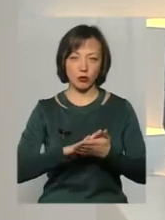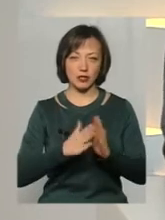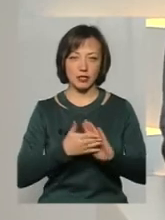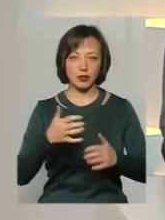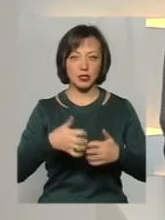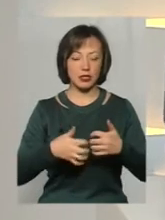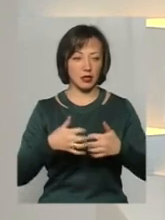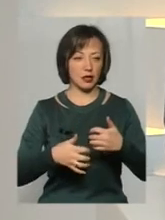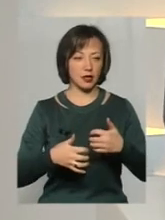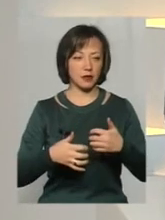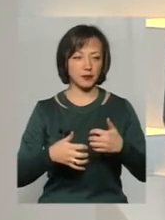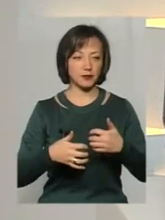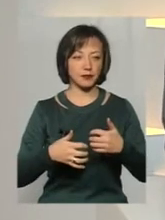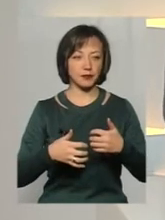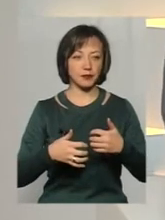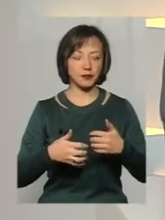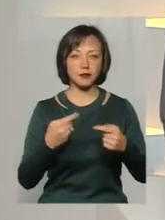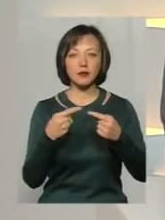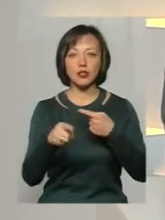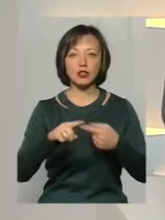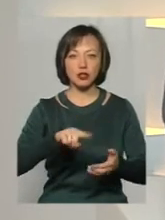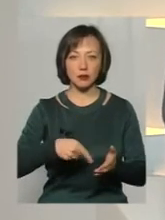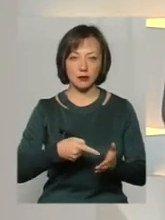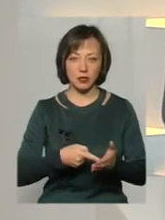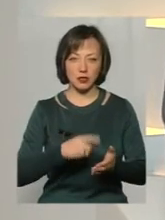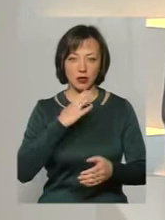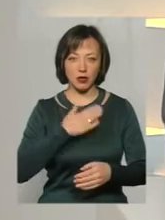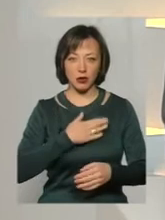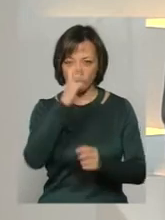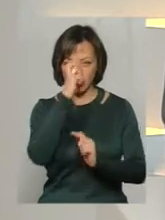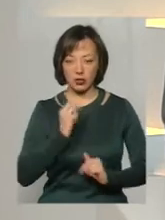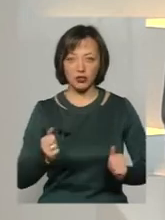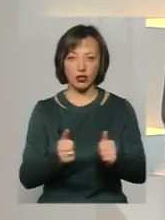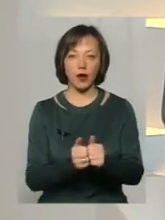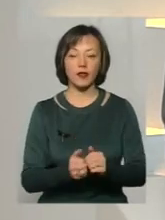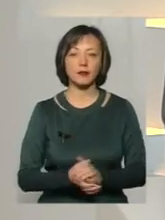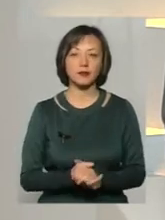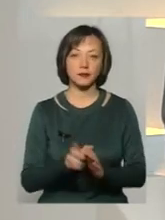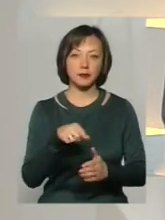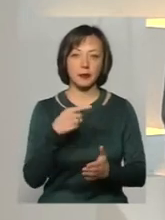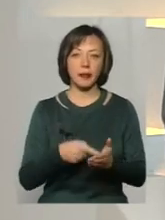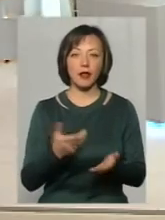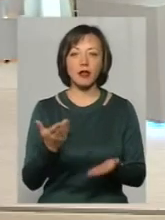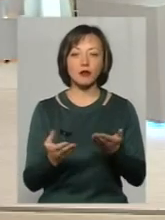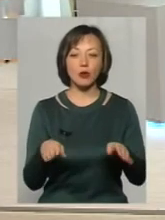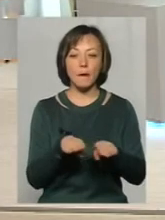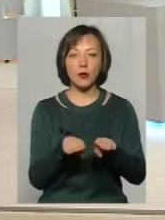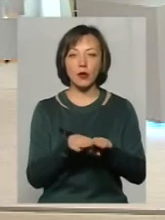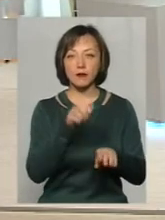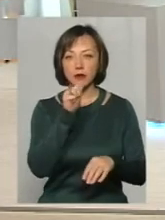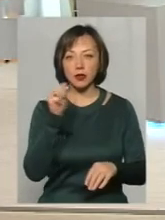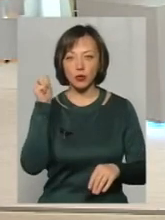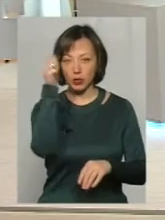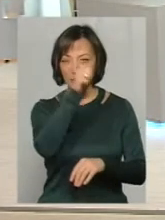серед інших міст нашої держави? Якщо порівнювати минулий рік, це був